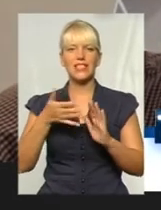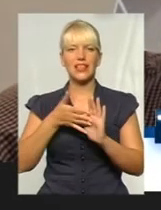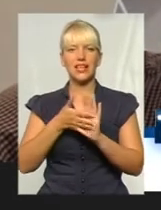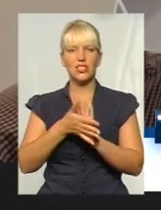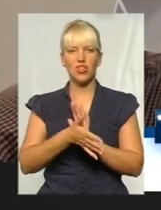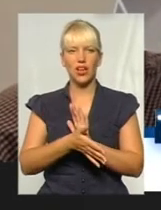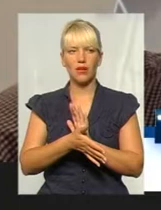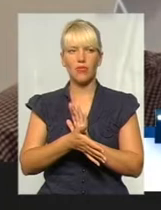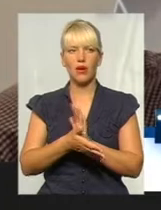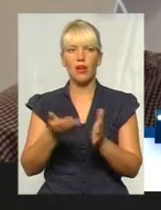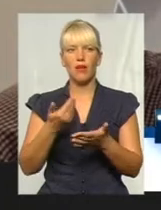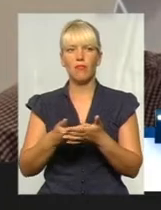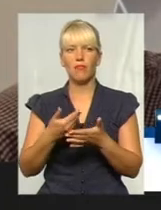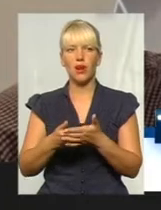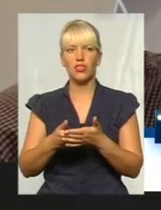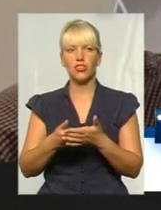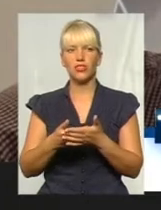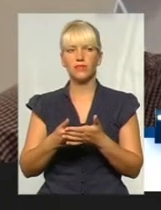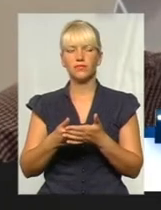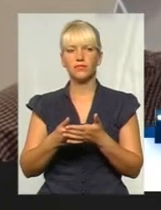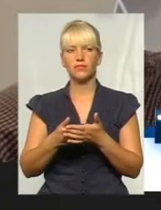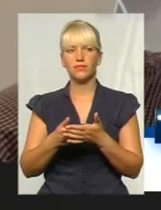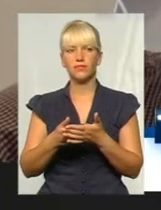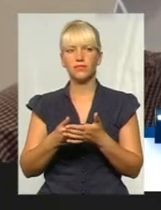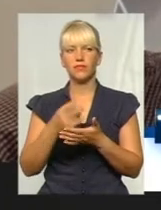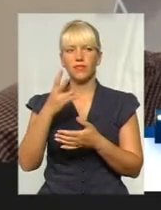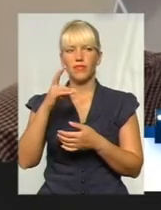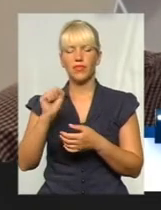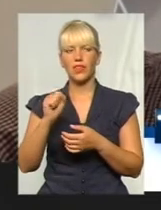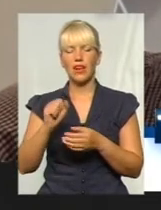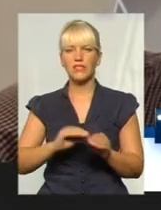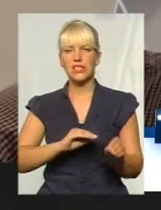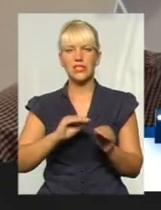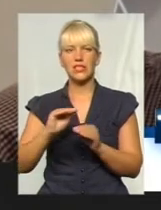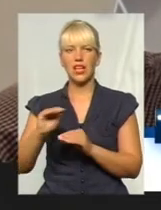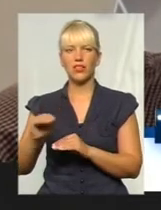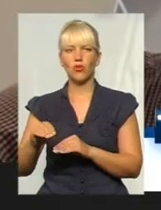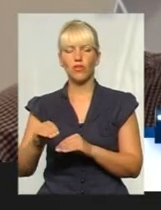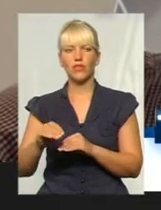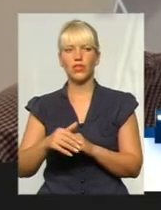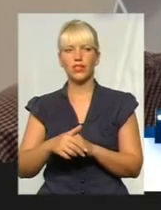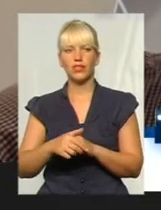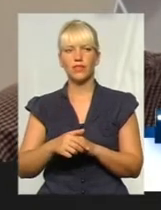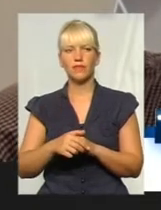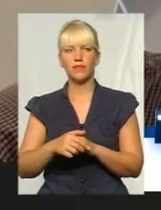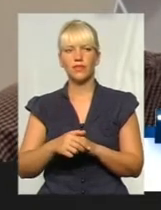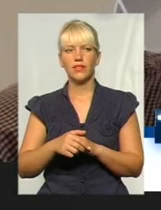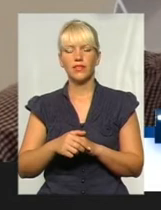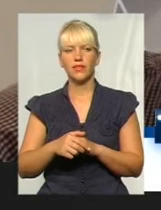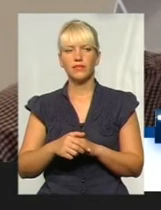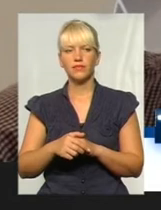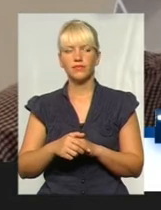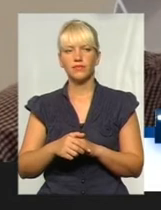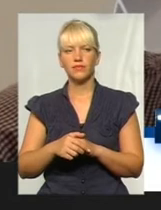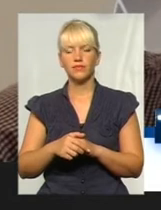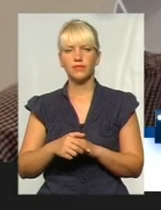майже не зустрічаємо на встановлення водостіг, тому що у нас приватний місць зараз